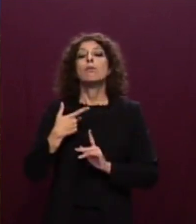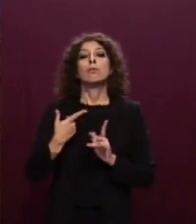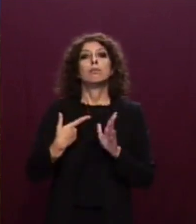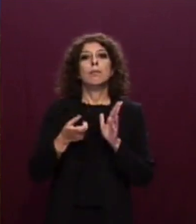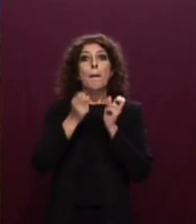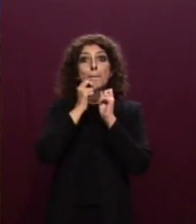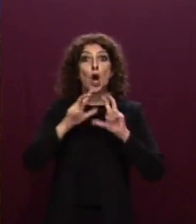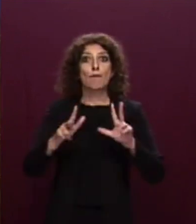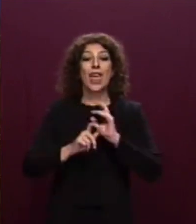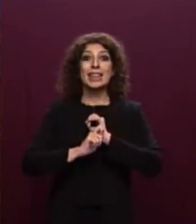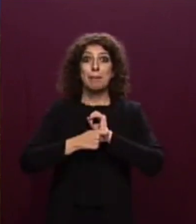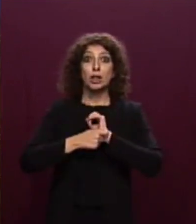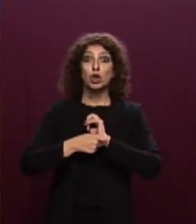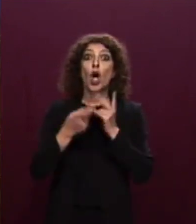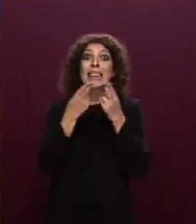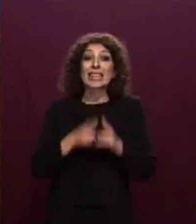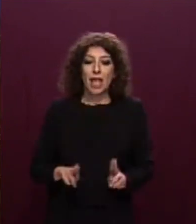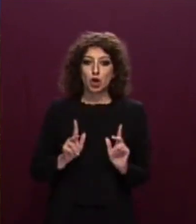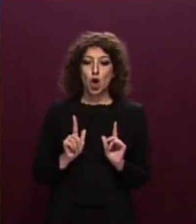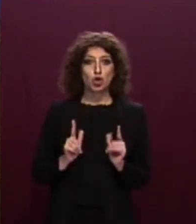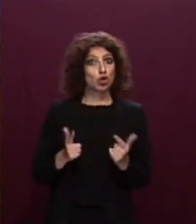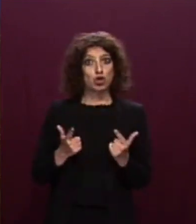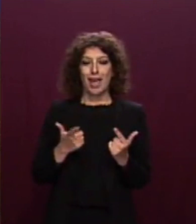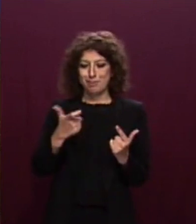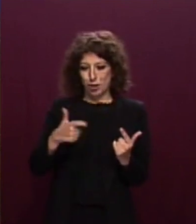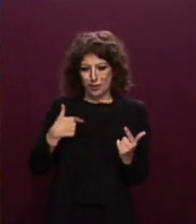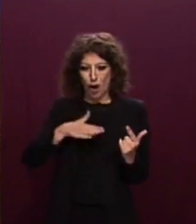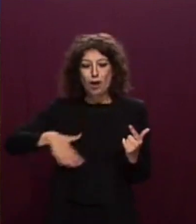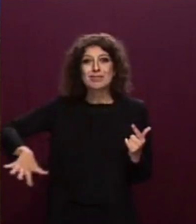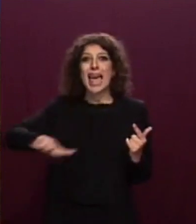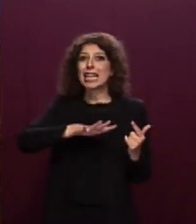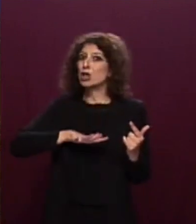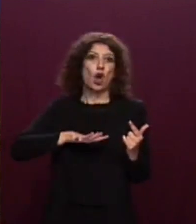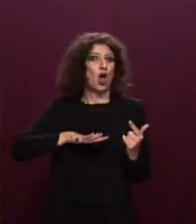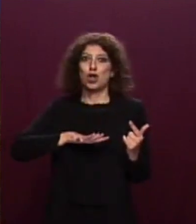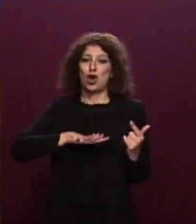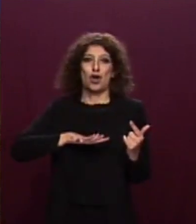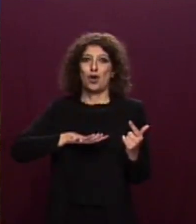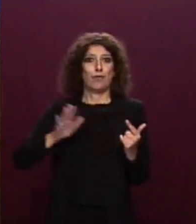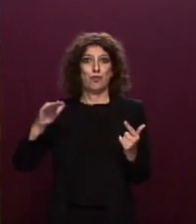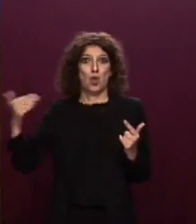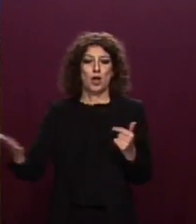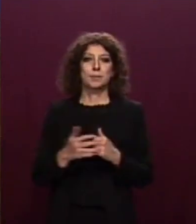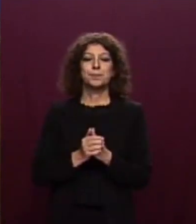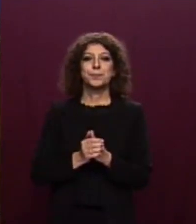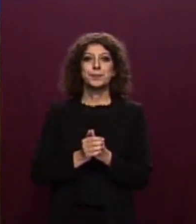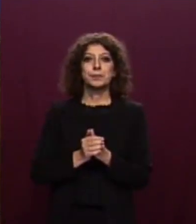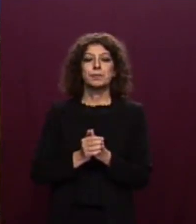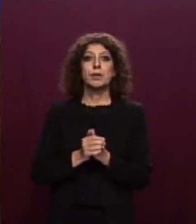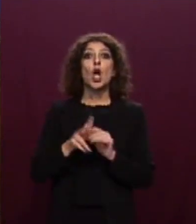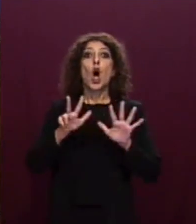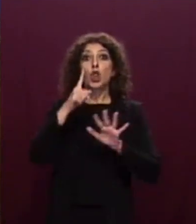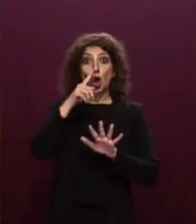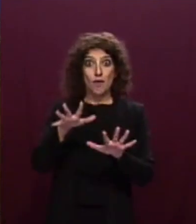divieto, al contrario, come dicevo, di quanto fatto con le due navi precedenti. Inoltre, nel primo pomeriggio dell'8